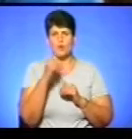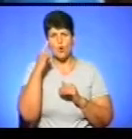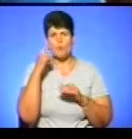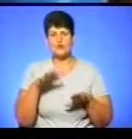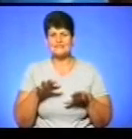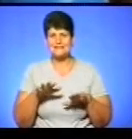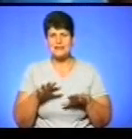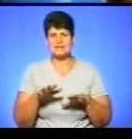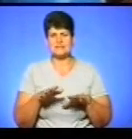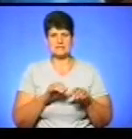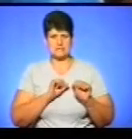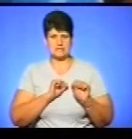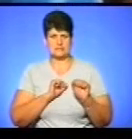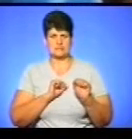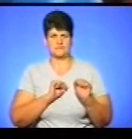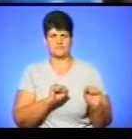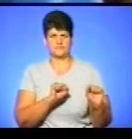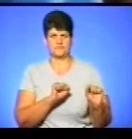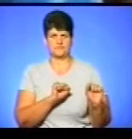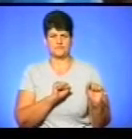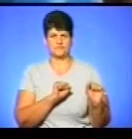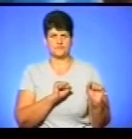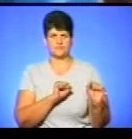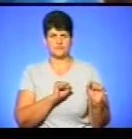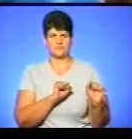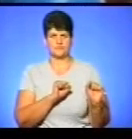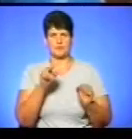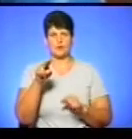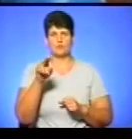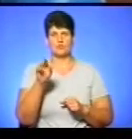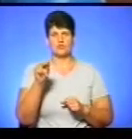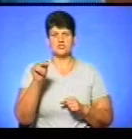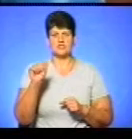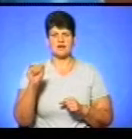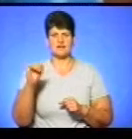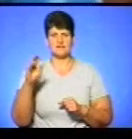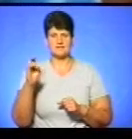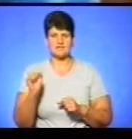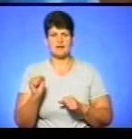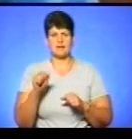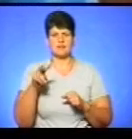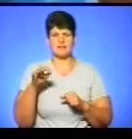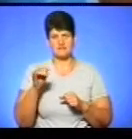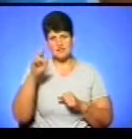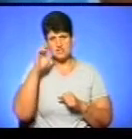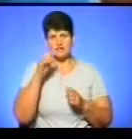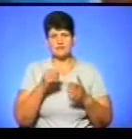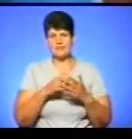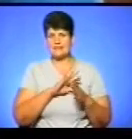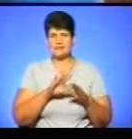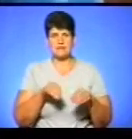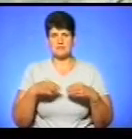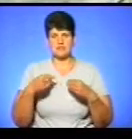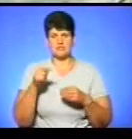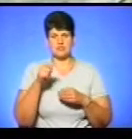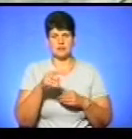питаннях відстоювання Почаївської лаври як державної цінності і непередачі її московському